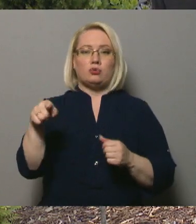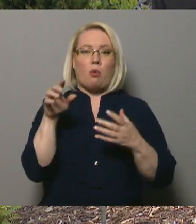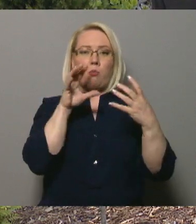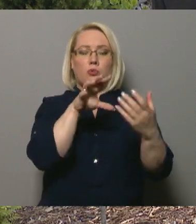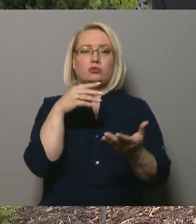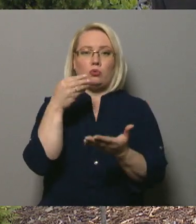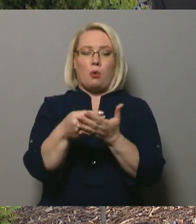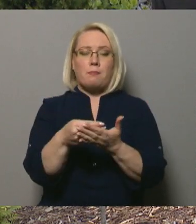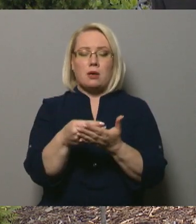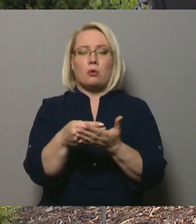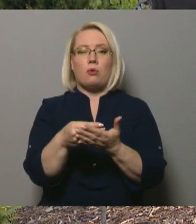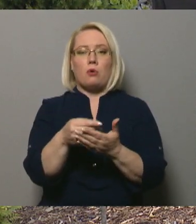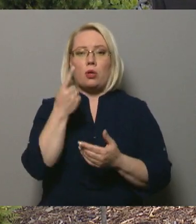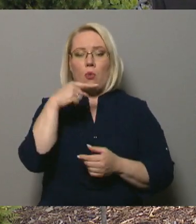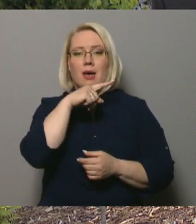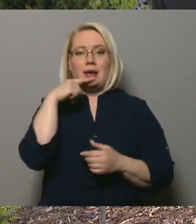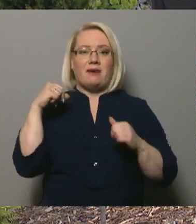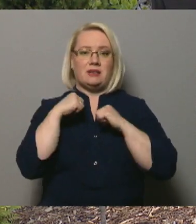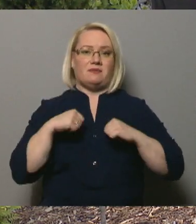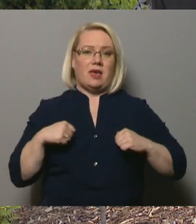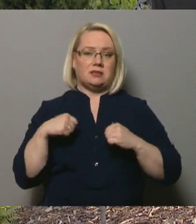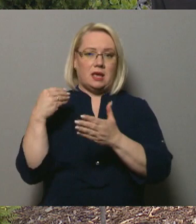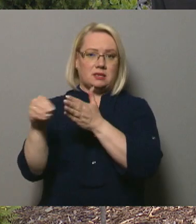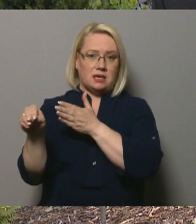no Krievijas vēstniecības.